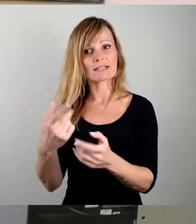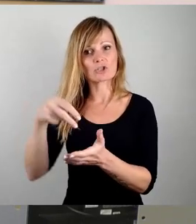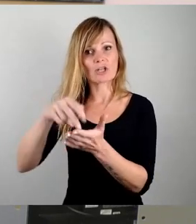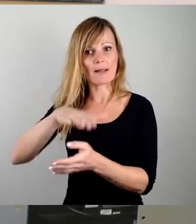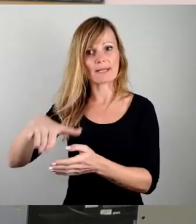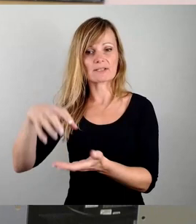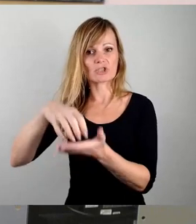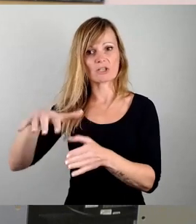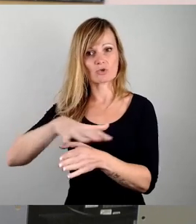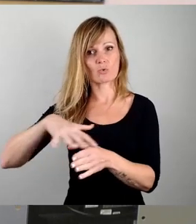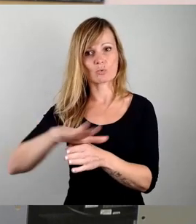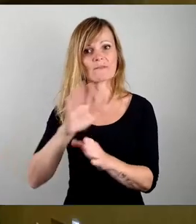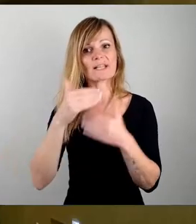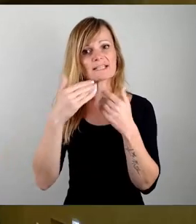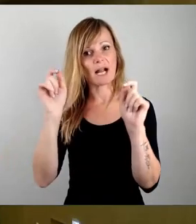Vielen Dank für Ihre Aufmerksamkeit.